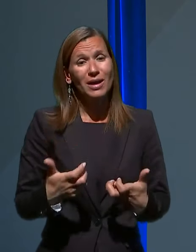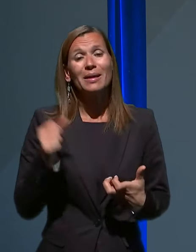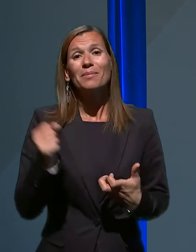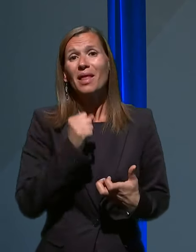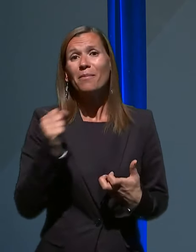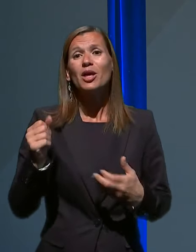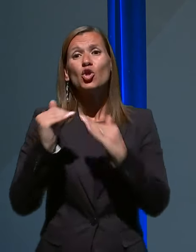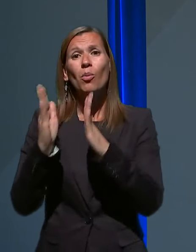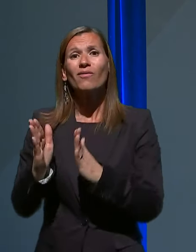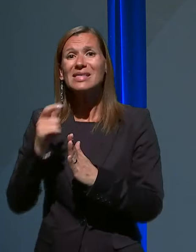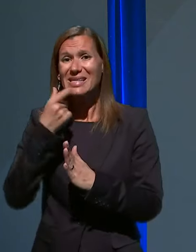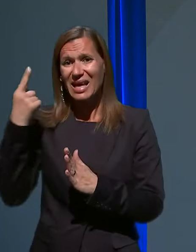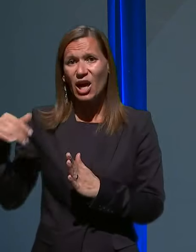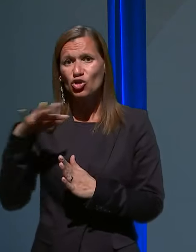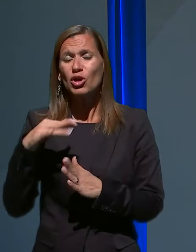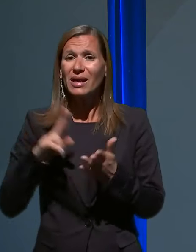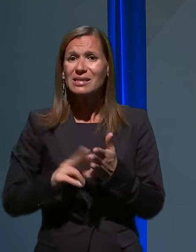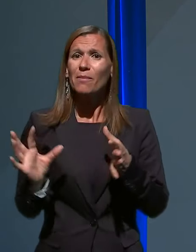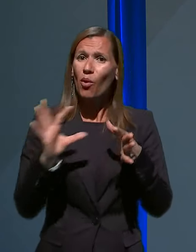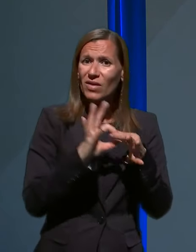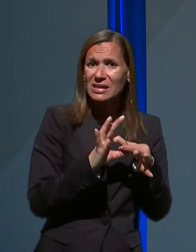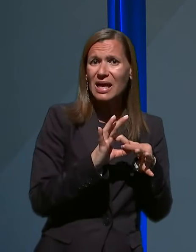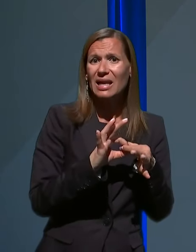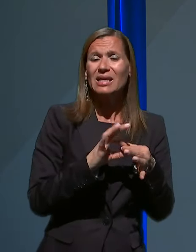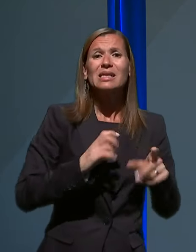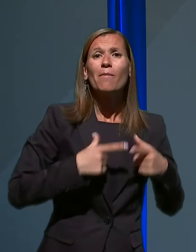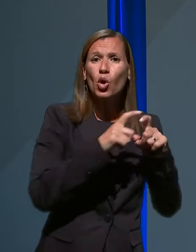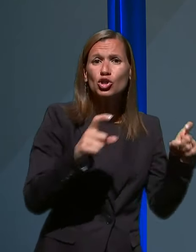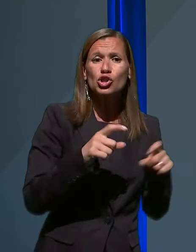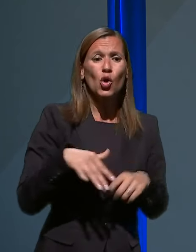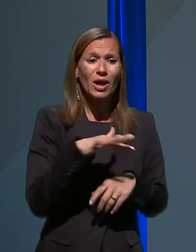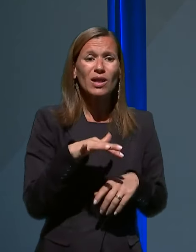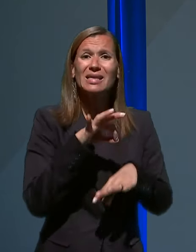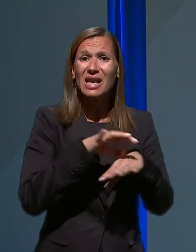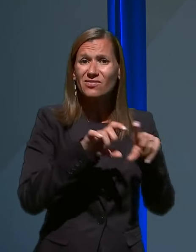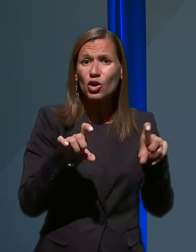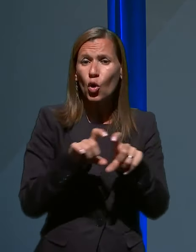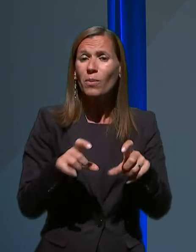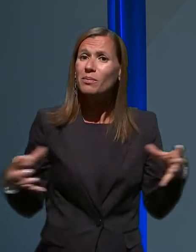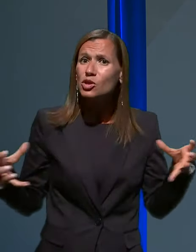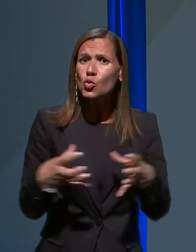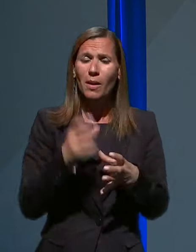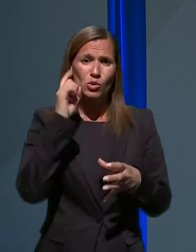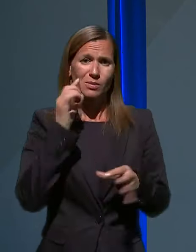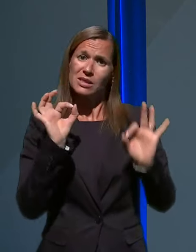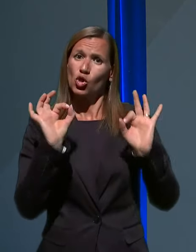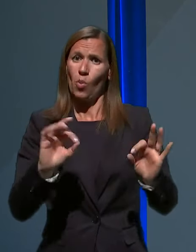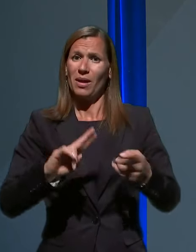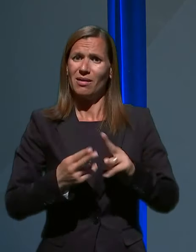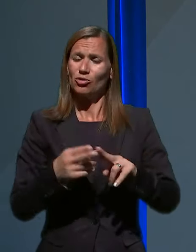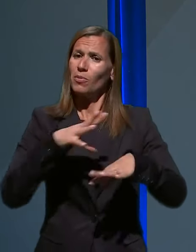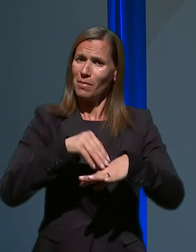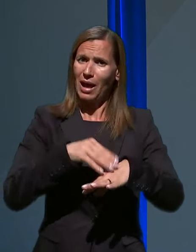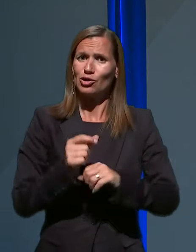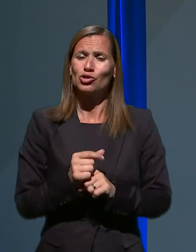bovnišnico in na ta način zares poskrbeli za eno tako dobro prakso. Tako da upam, da bo